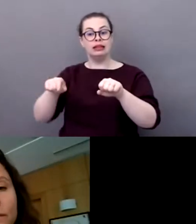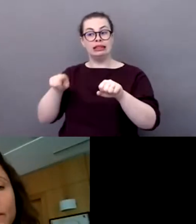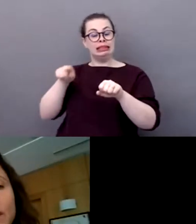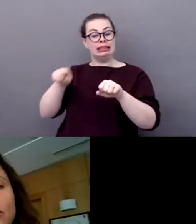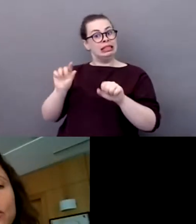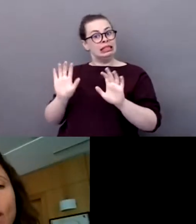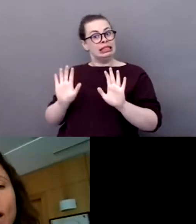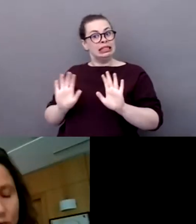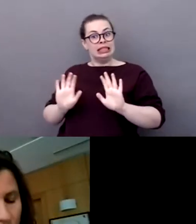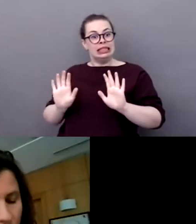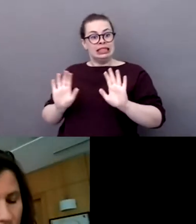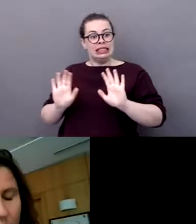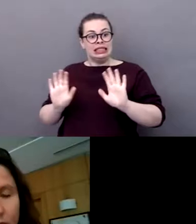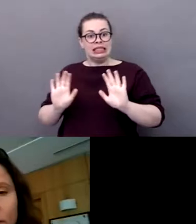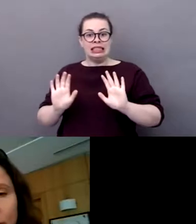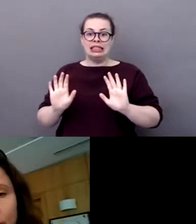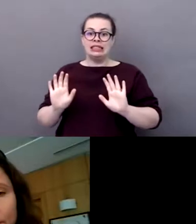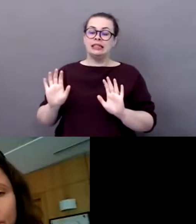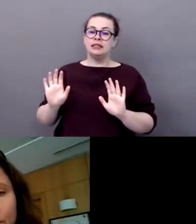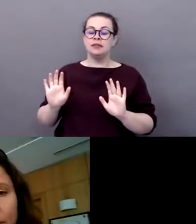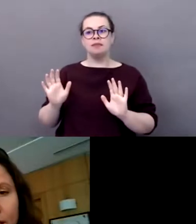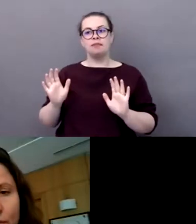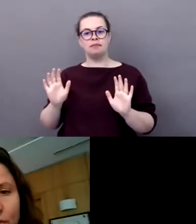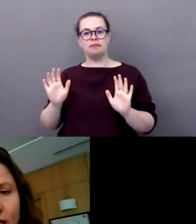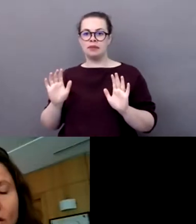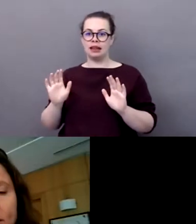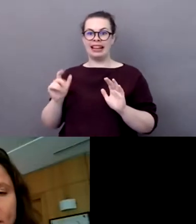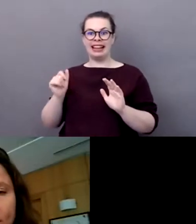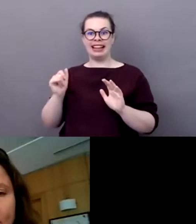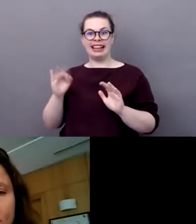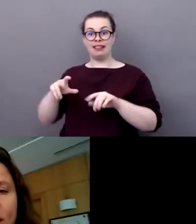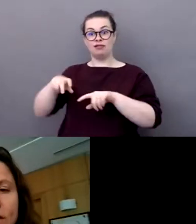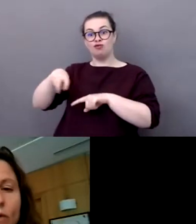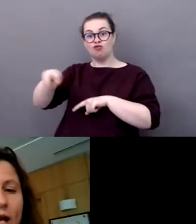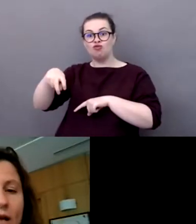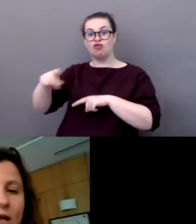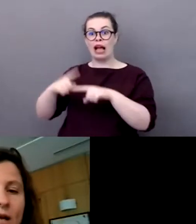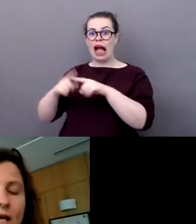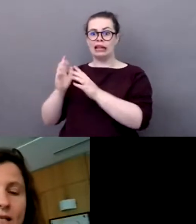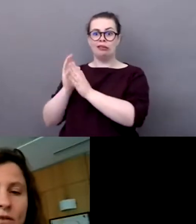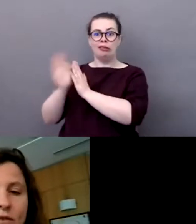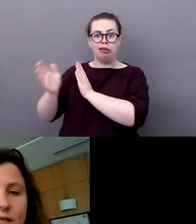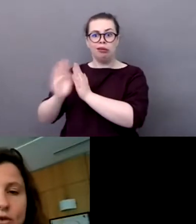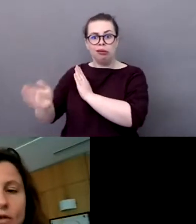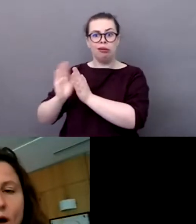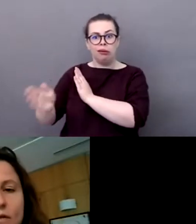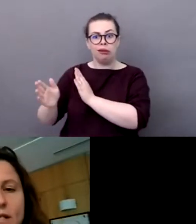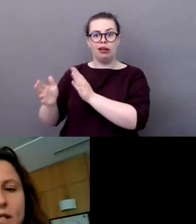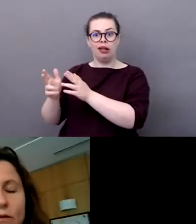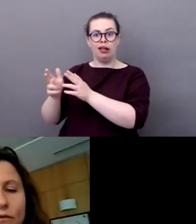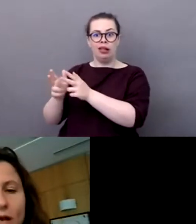nature et je crois que pour les grands espaces naturels. Et ce sera aussi des nouvelles